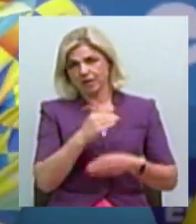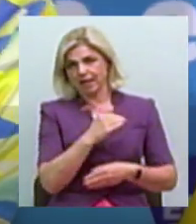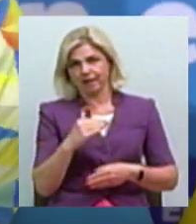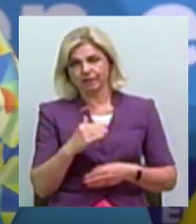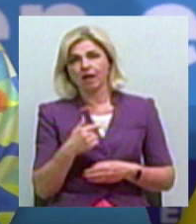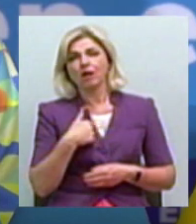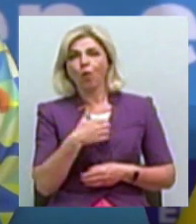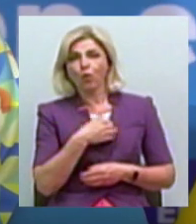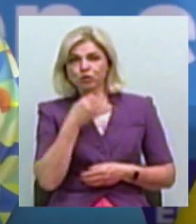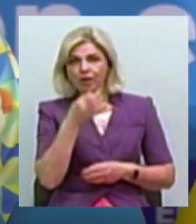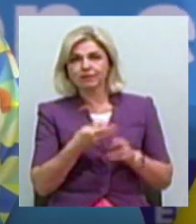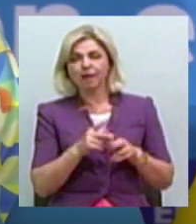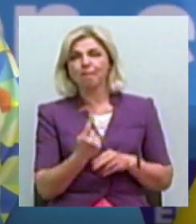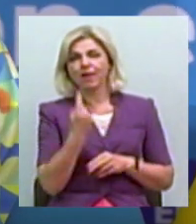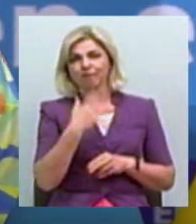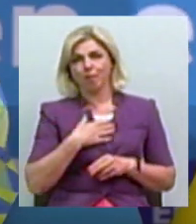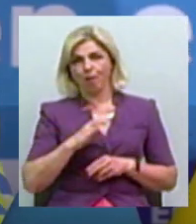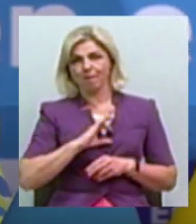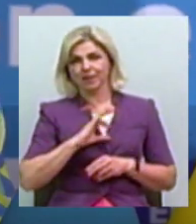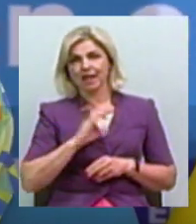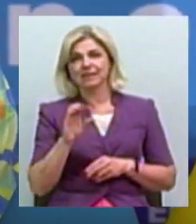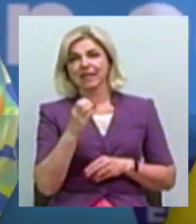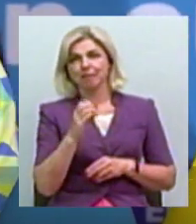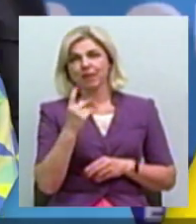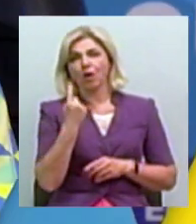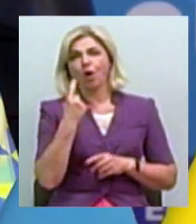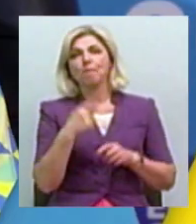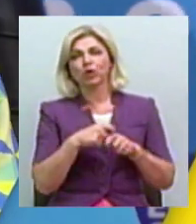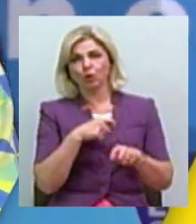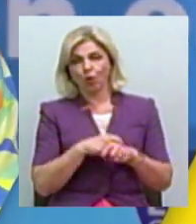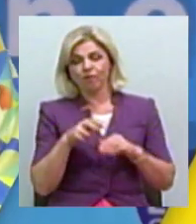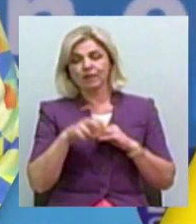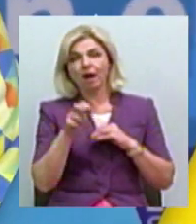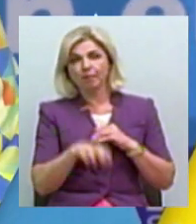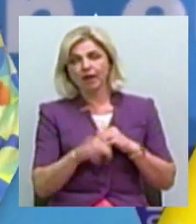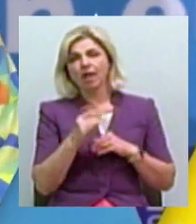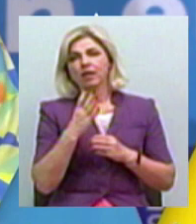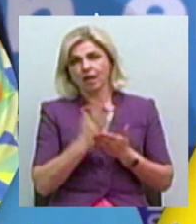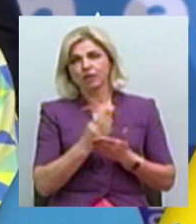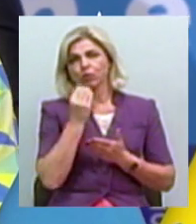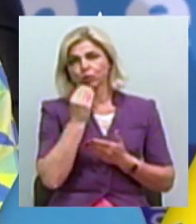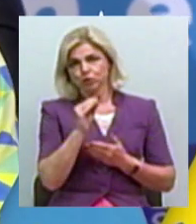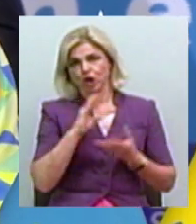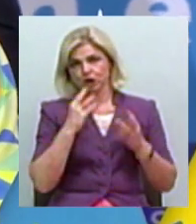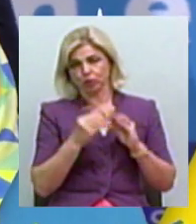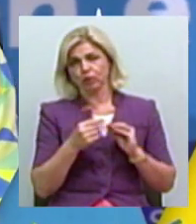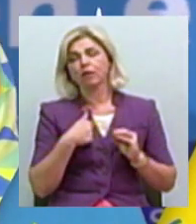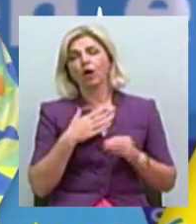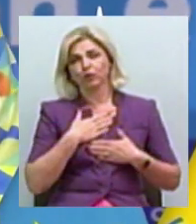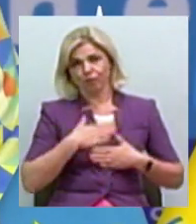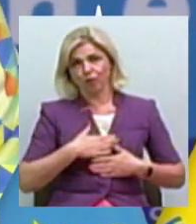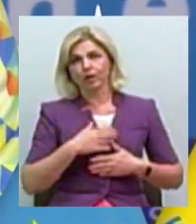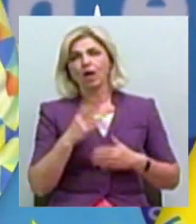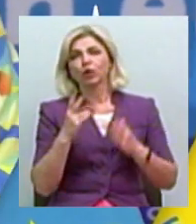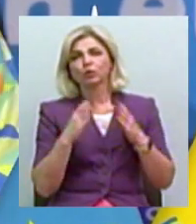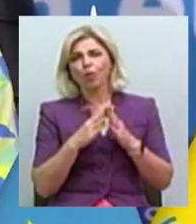сказати, що це перша моя медаль срібна на метровому трампліні і є поки найвищим результатом. Я задоволений. Насправді вдома